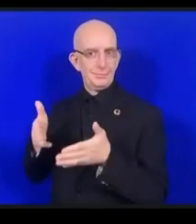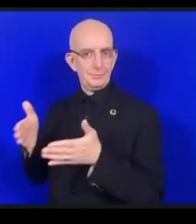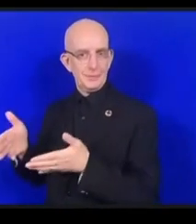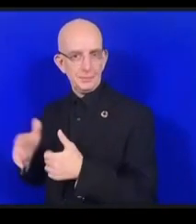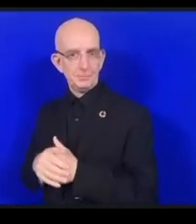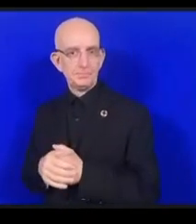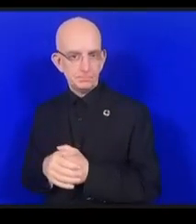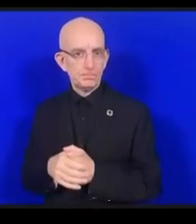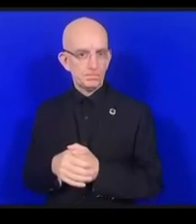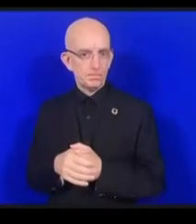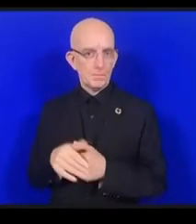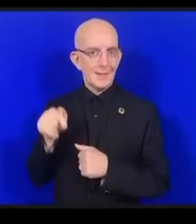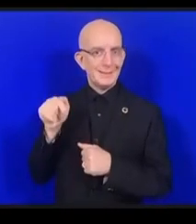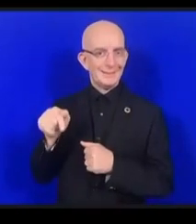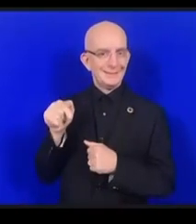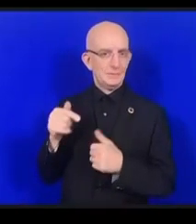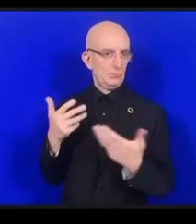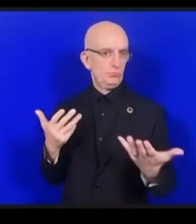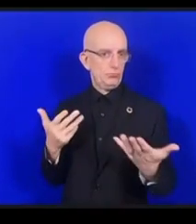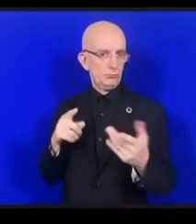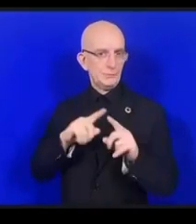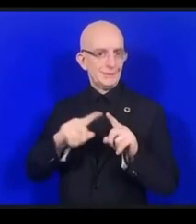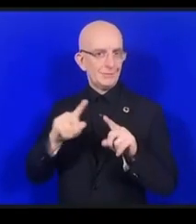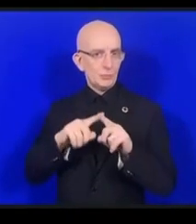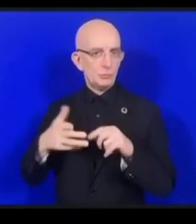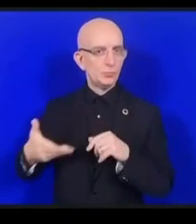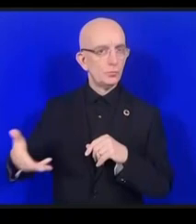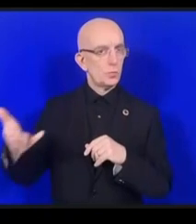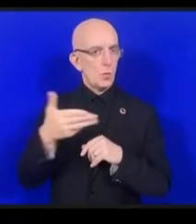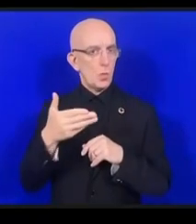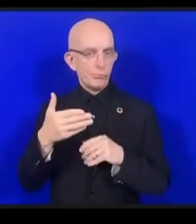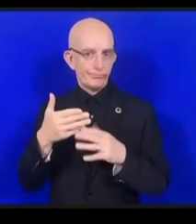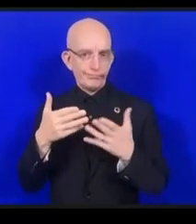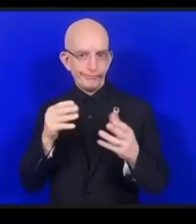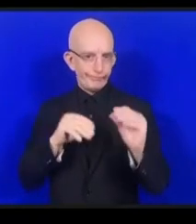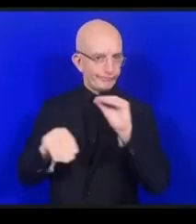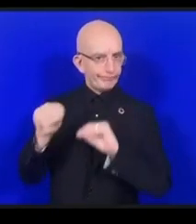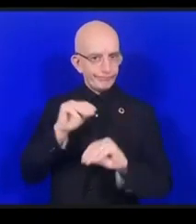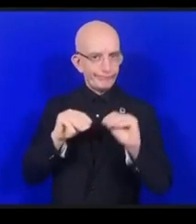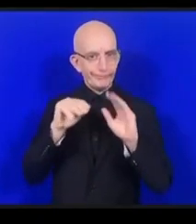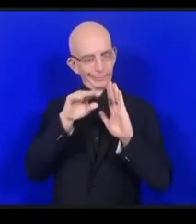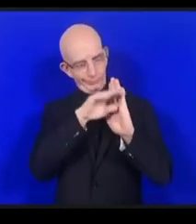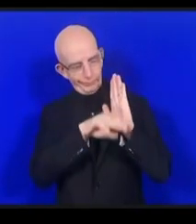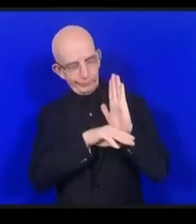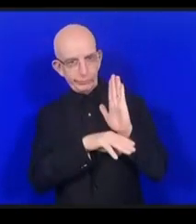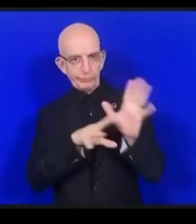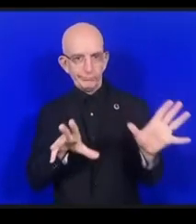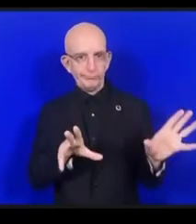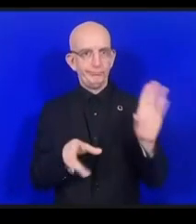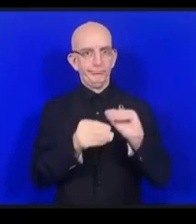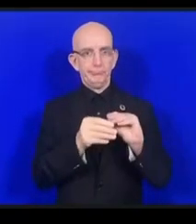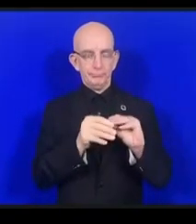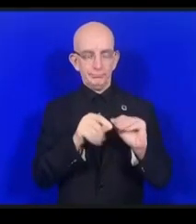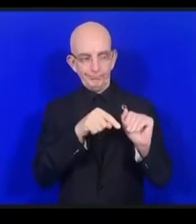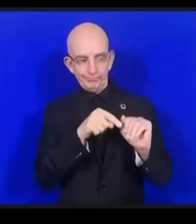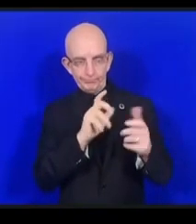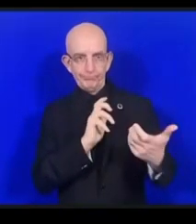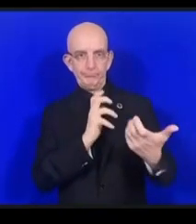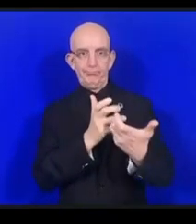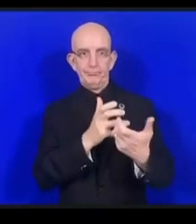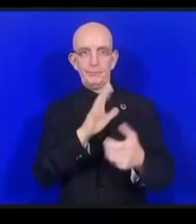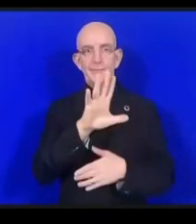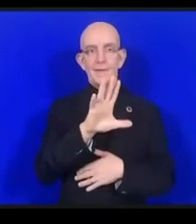la conformité avec l'ISO justement ça ne pas résoudre le problème au niveau des développeurs de logiciels mais si vous avez des